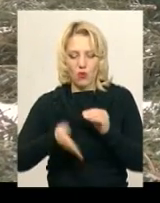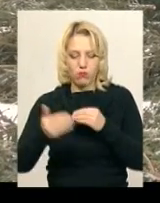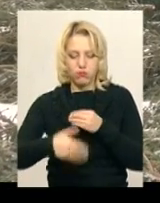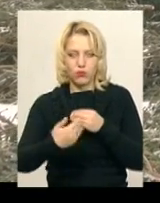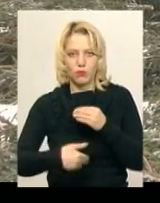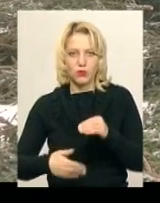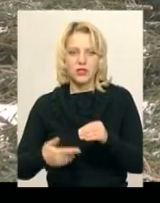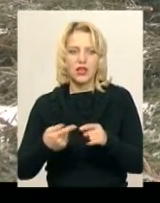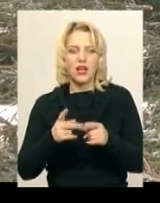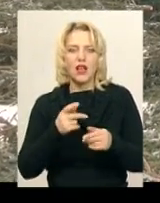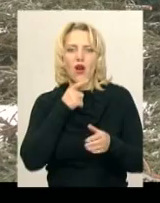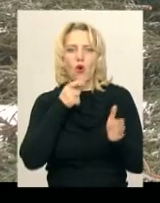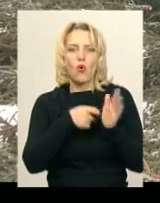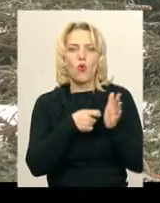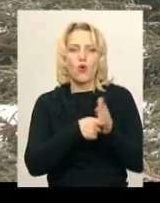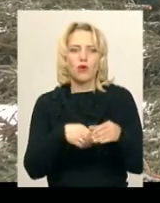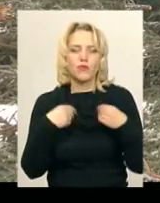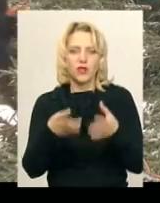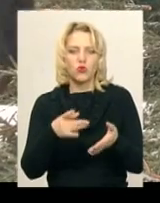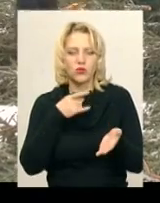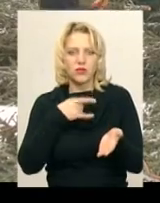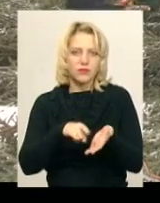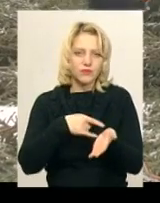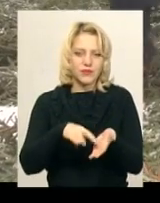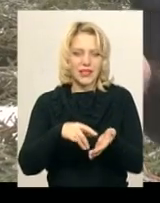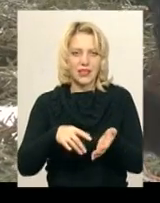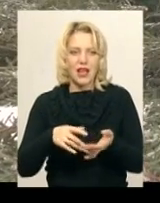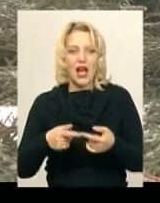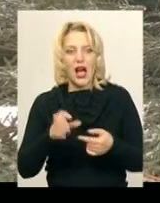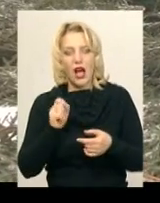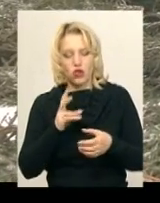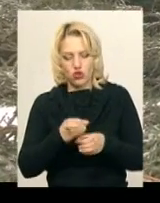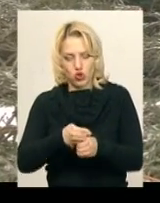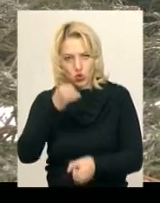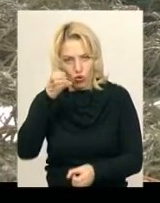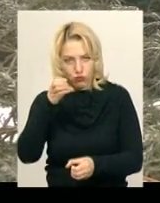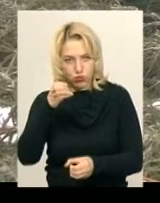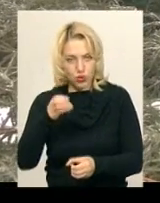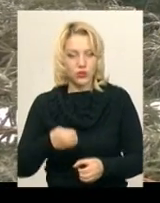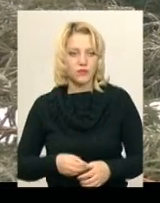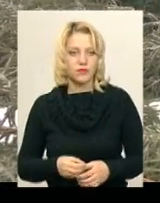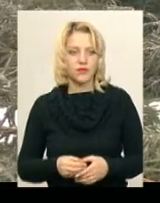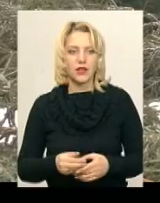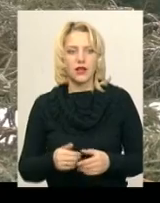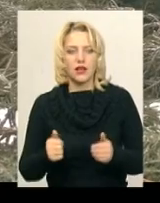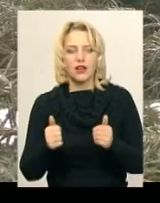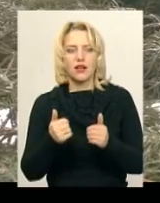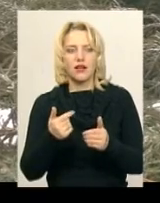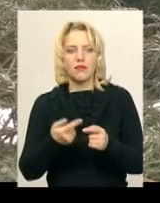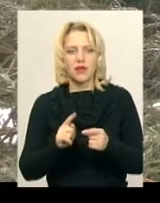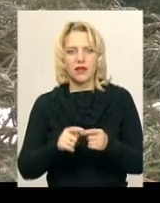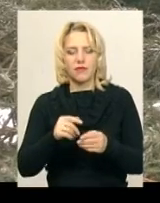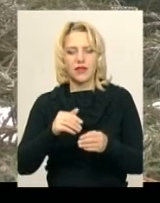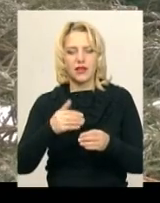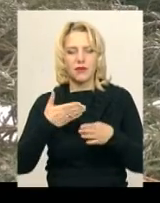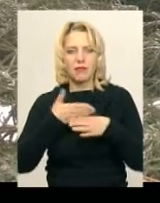корму диким тваринам на землю, а от грубші, наприклад, стовборечері, в нас є друбільна машина, ми перебуваємо